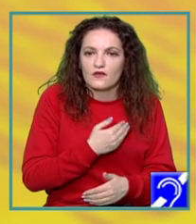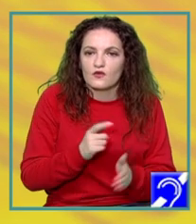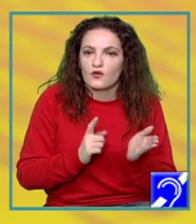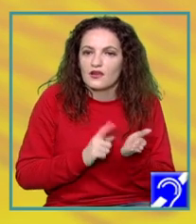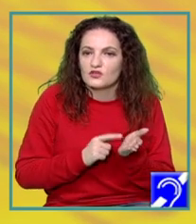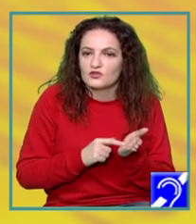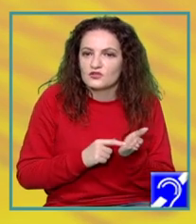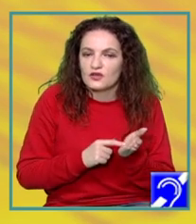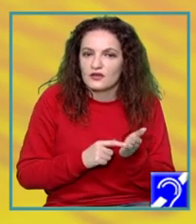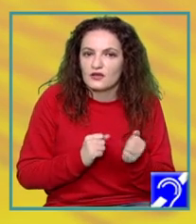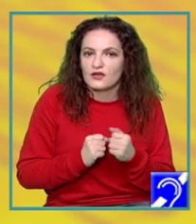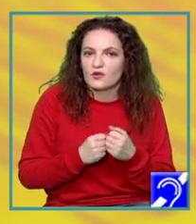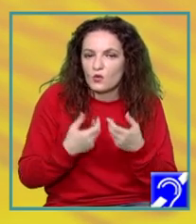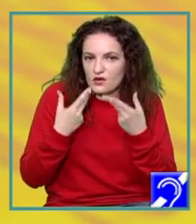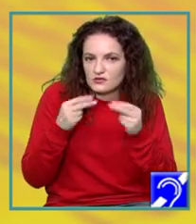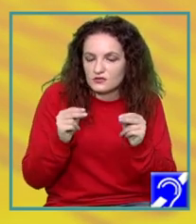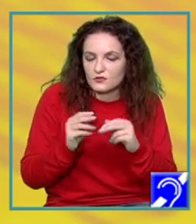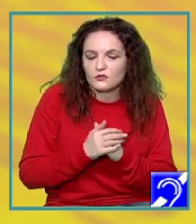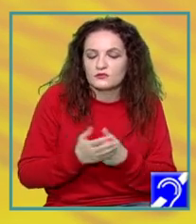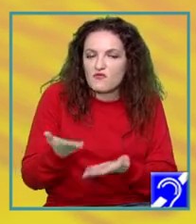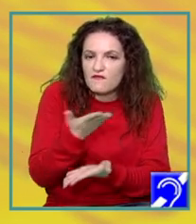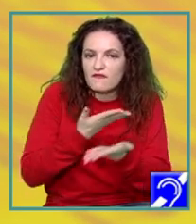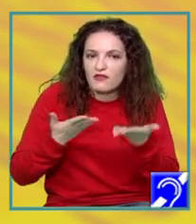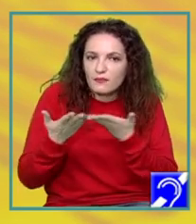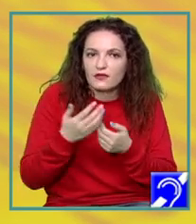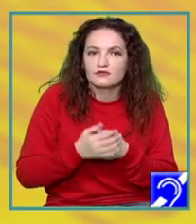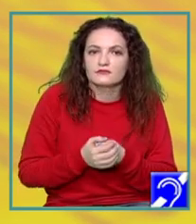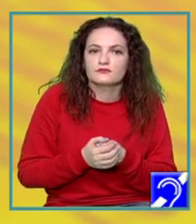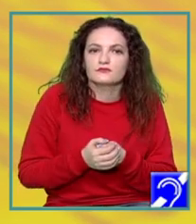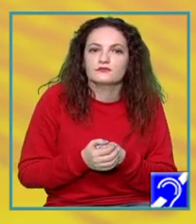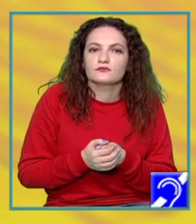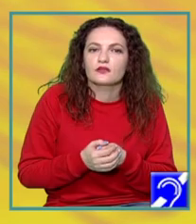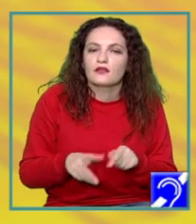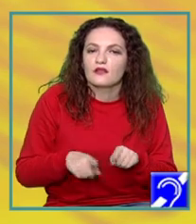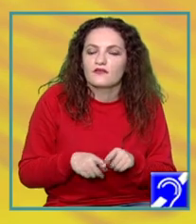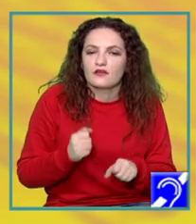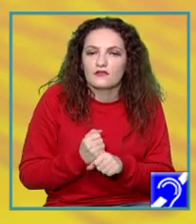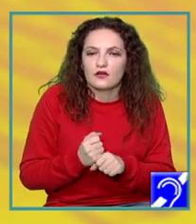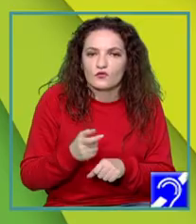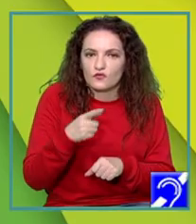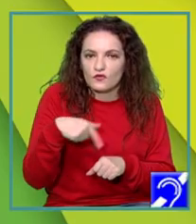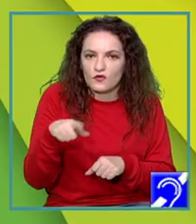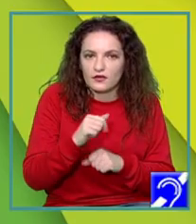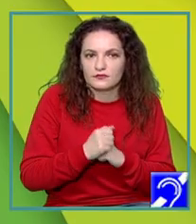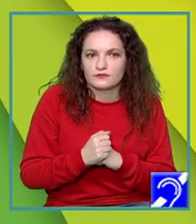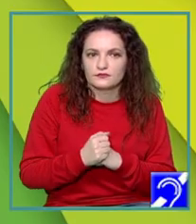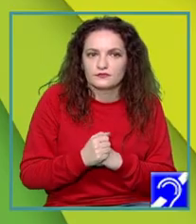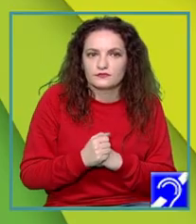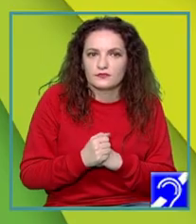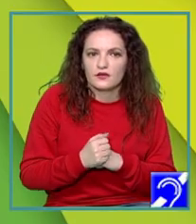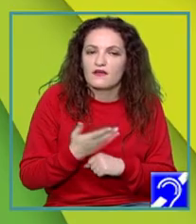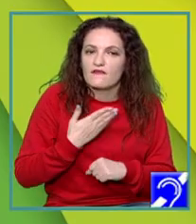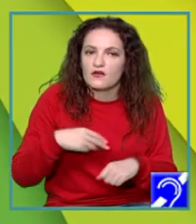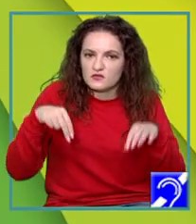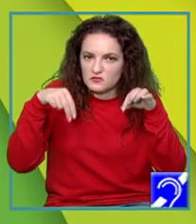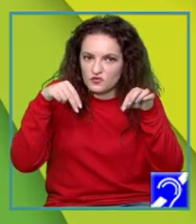cer feedback pentru activitățile pe care le realizăm împreună, am să fac astăzi și cu voi un astfel de exercițiu. Și ați vrea să luați